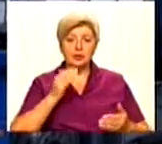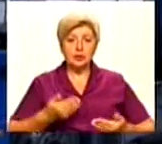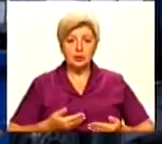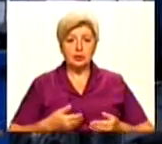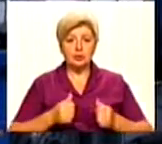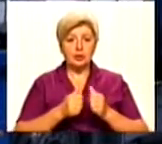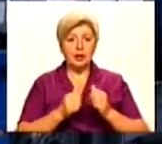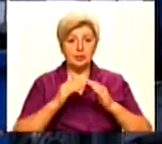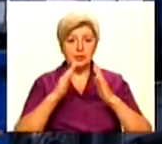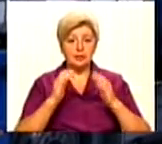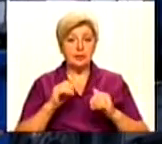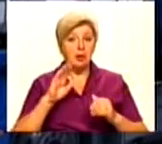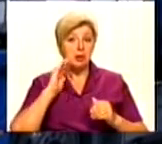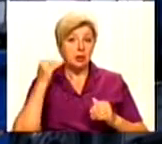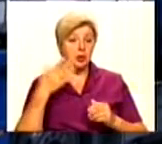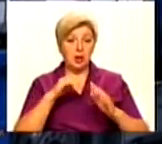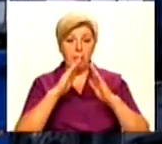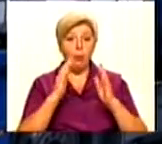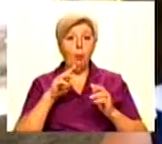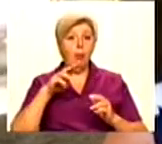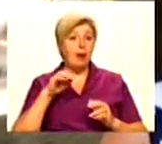5 років. Їй мафи не заважали.